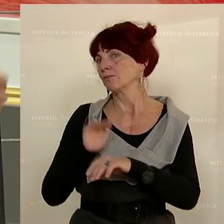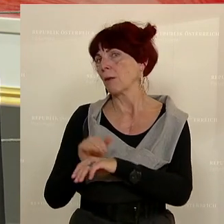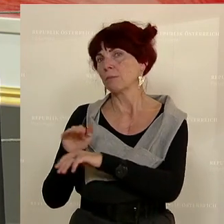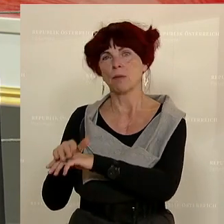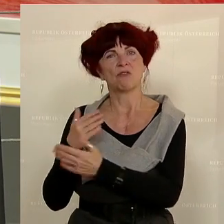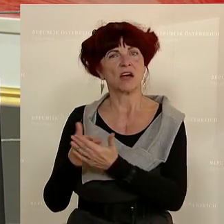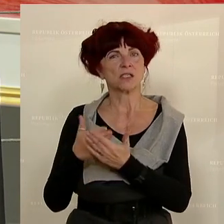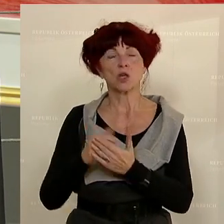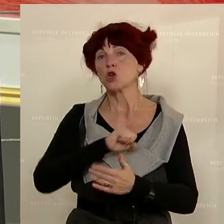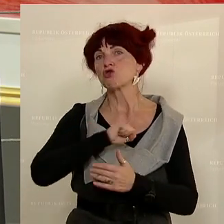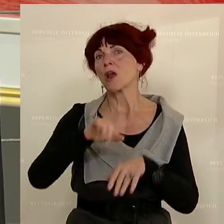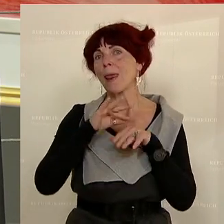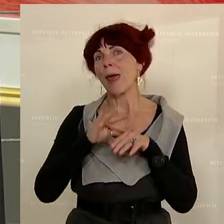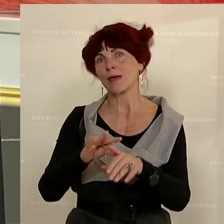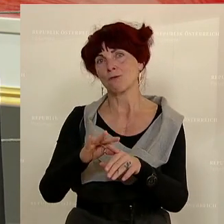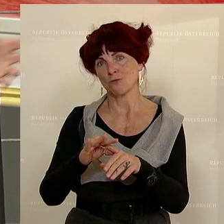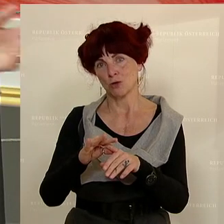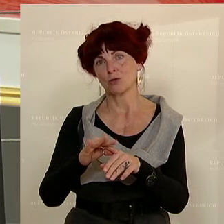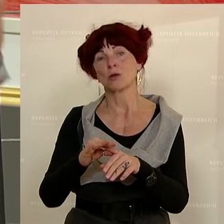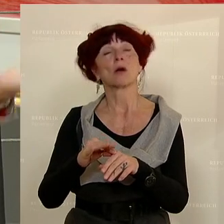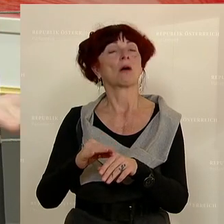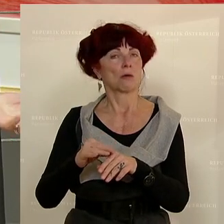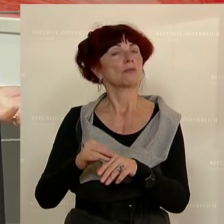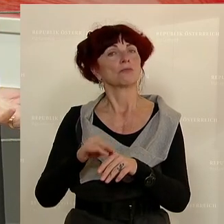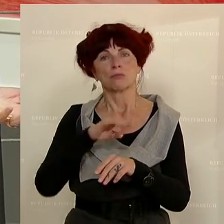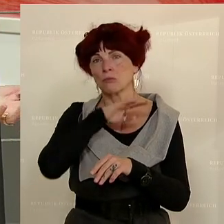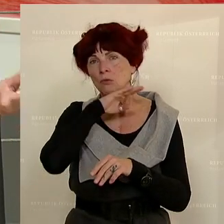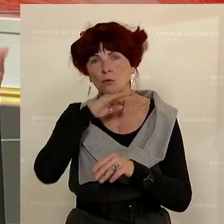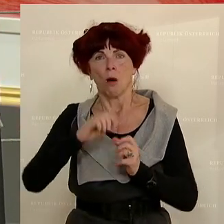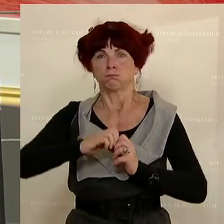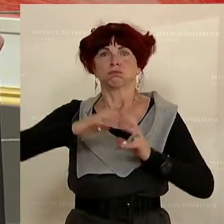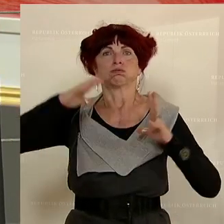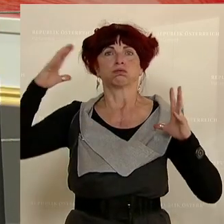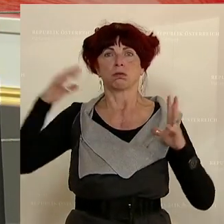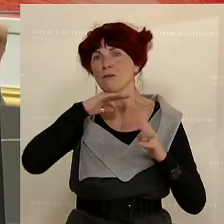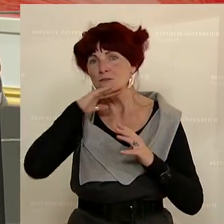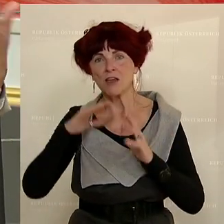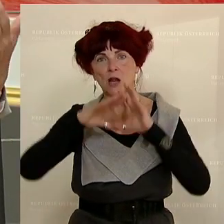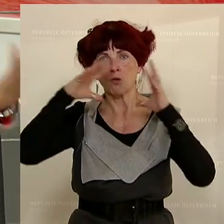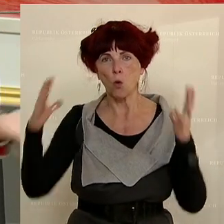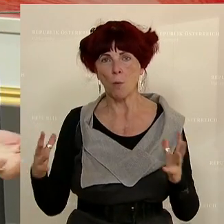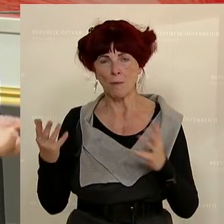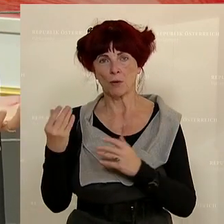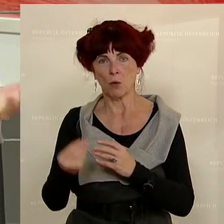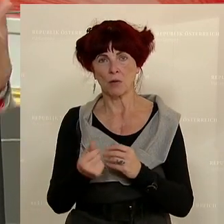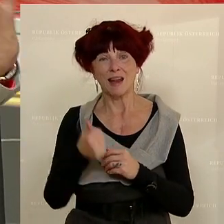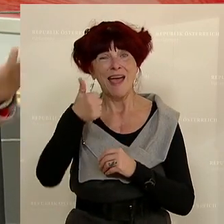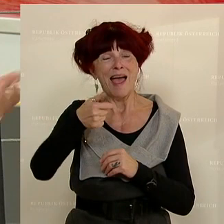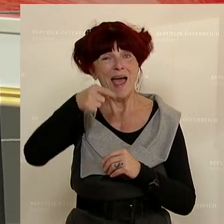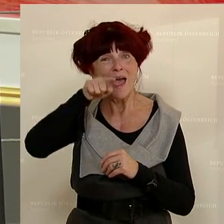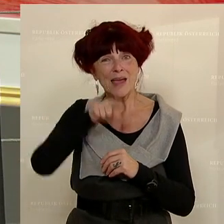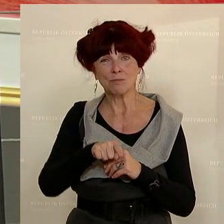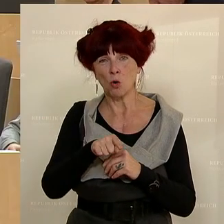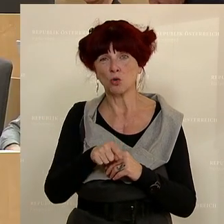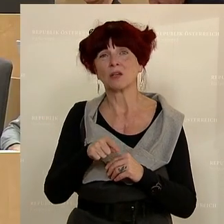wurde sehr rasch eingeführt. Sie erreichte eine enorme Dimension. In zumindest einem Monat des